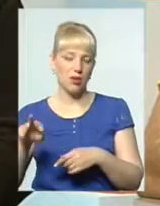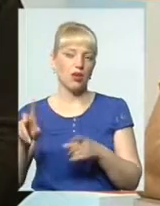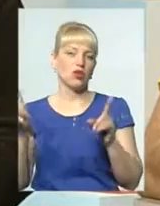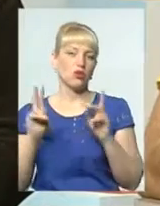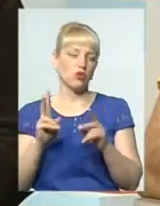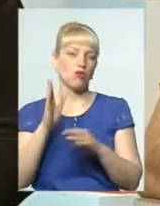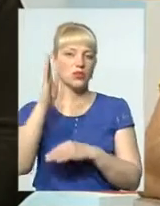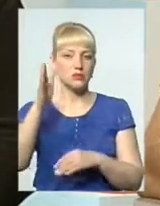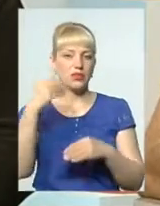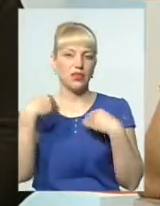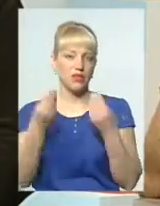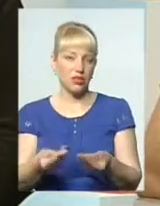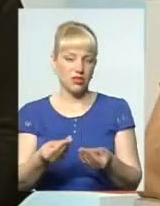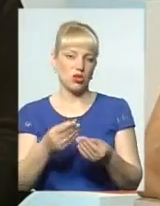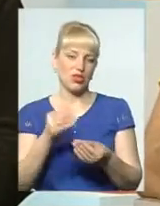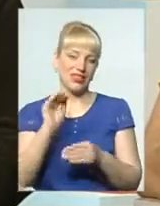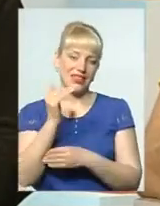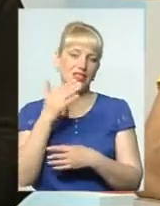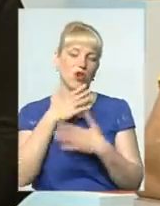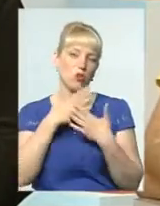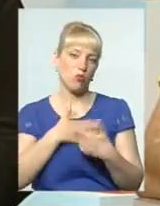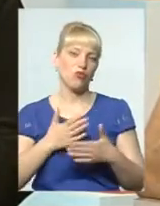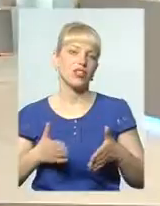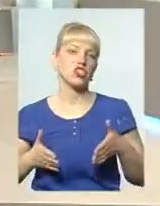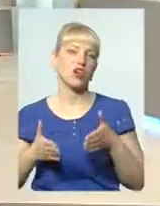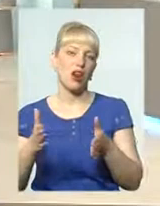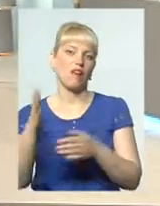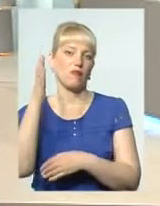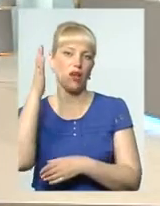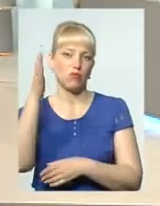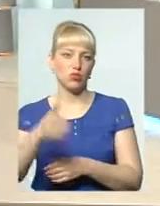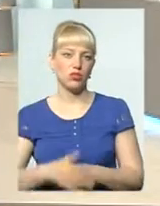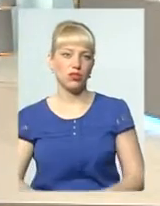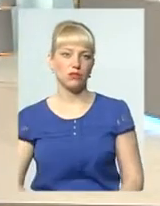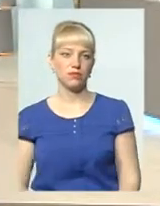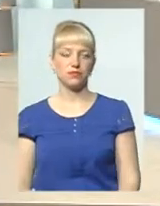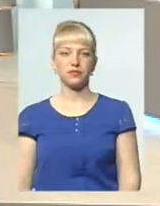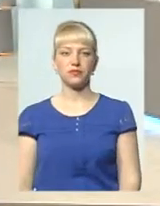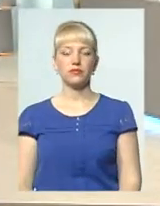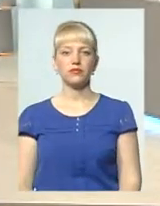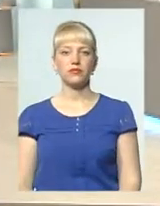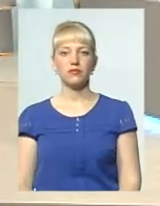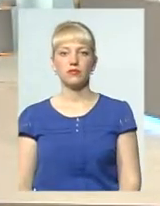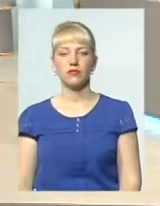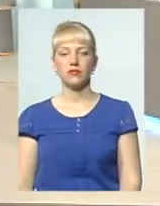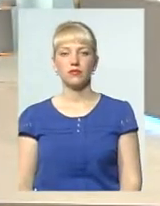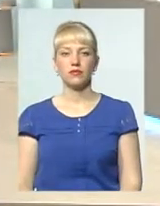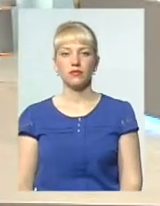дати цій дитині любов і шлях в майбутнє. Зрозуміла ваша позиція. Скажіть, будь ласка, Максим,